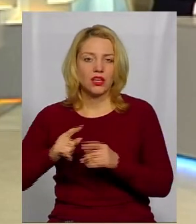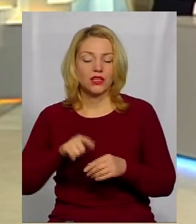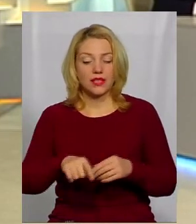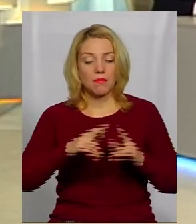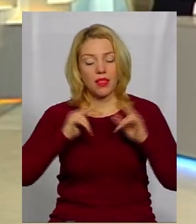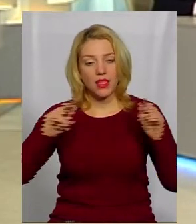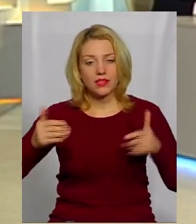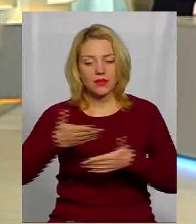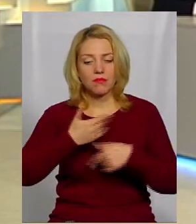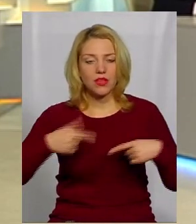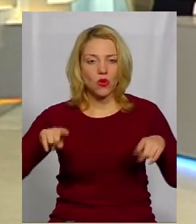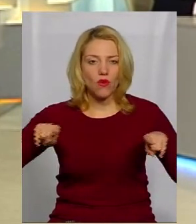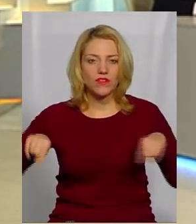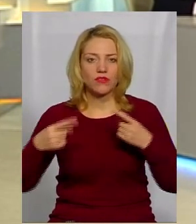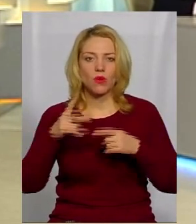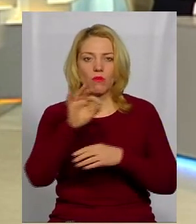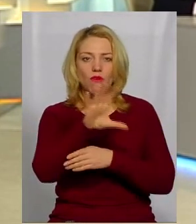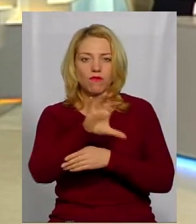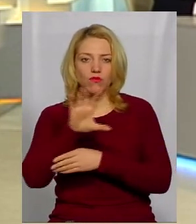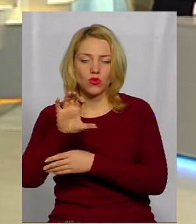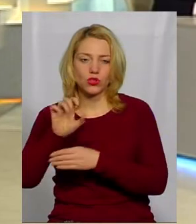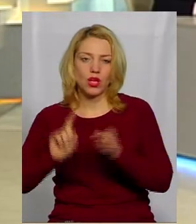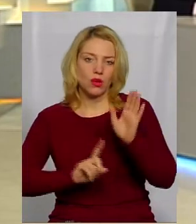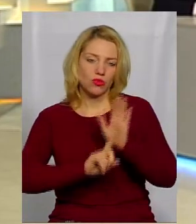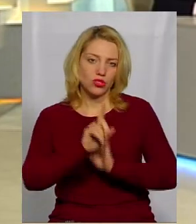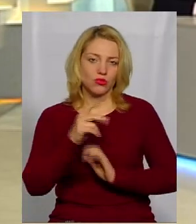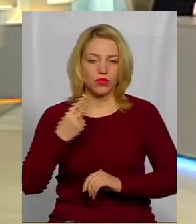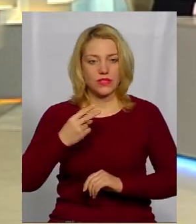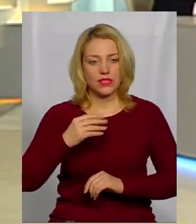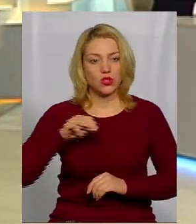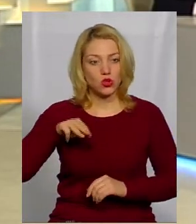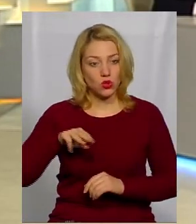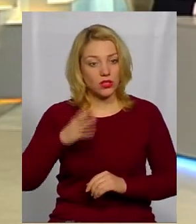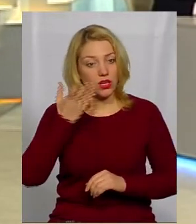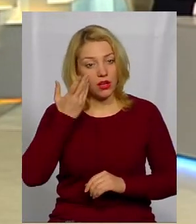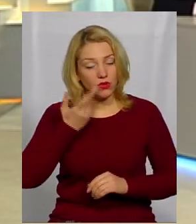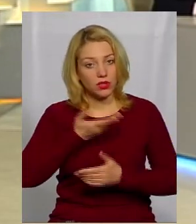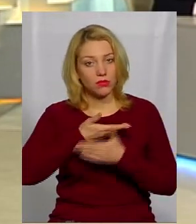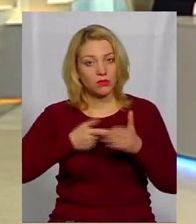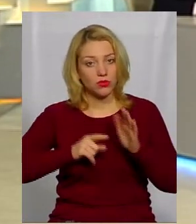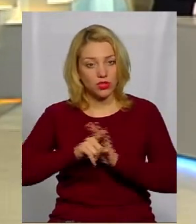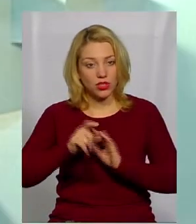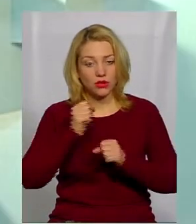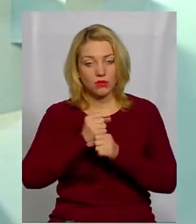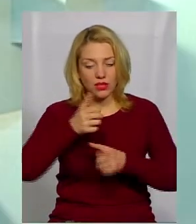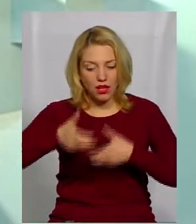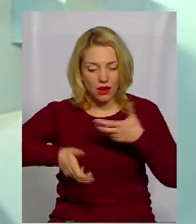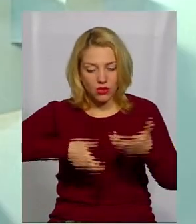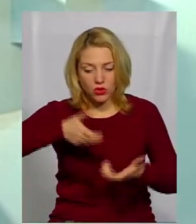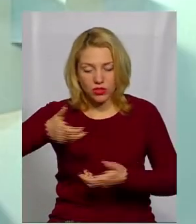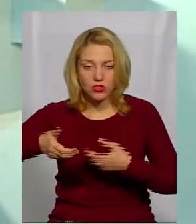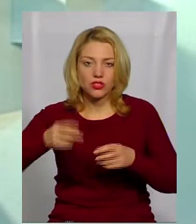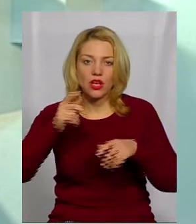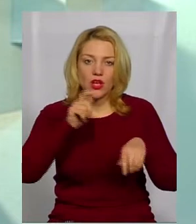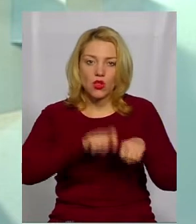відтворюємо по фотосвітлинам початку 20 століття. Але коли ми почали проводити археологічні дослідження,